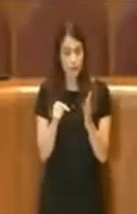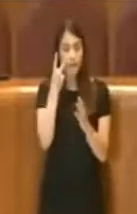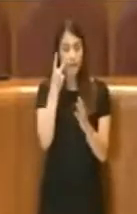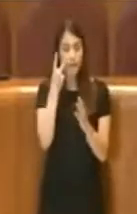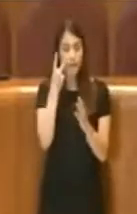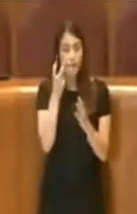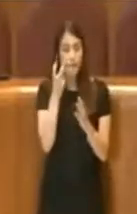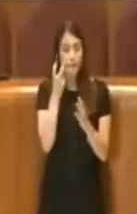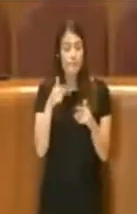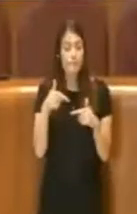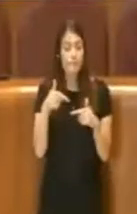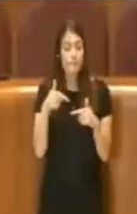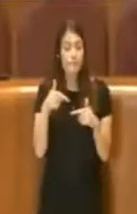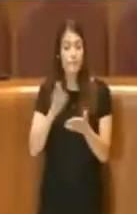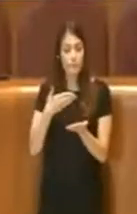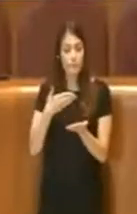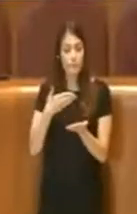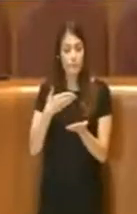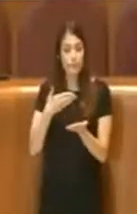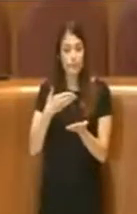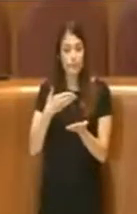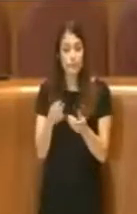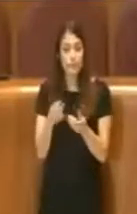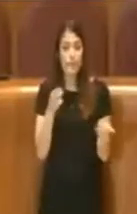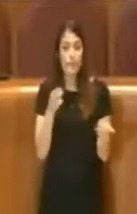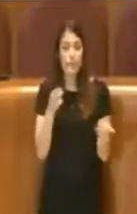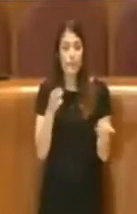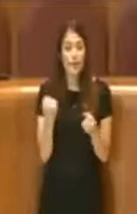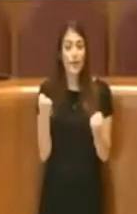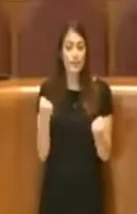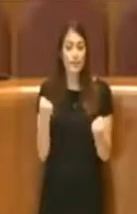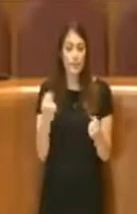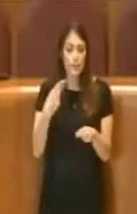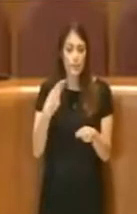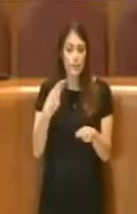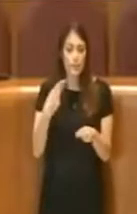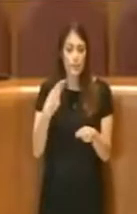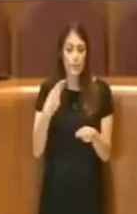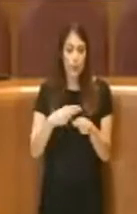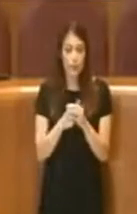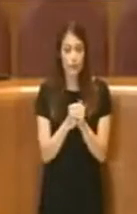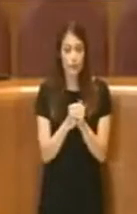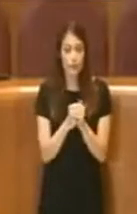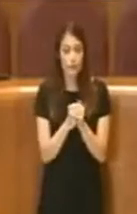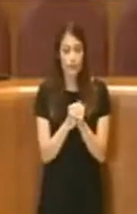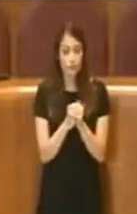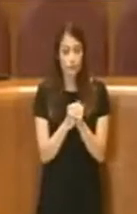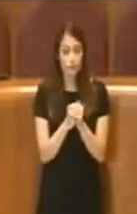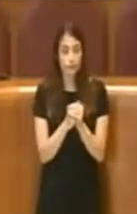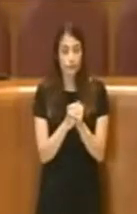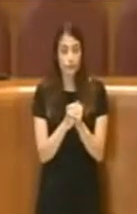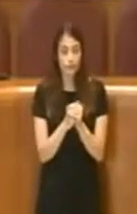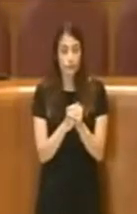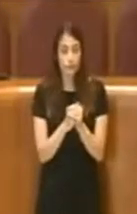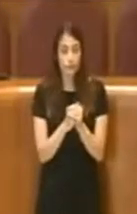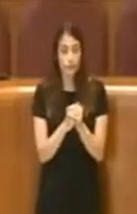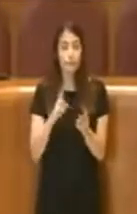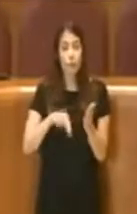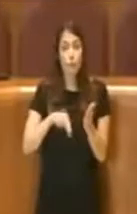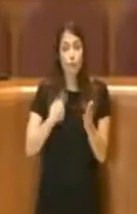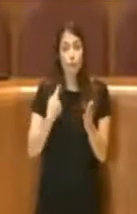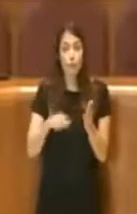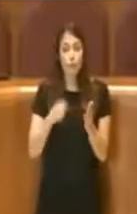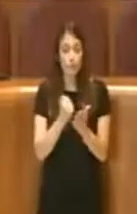valorizzare il periodo della resistenza romana. L'importanza della mozione che